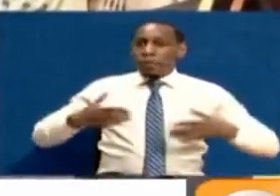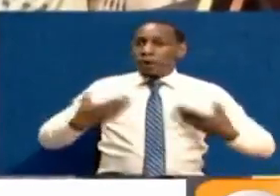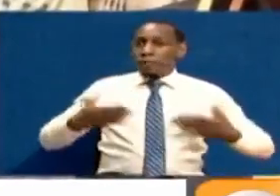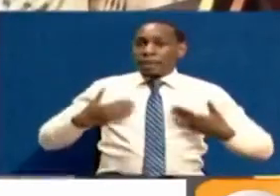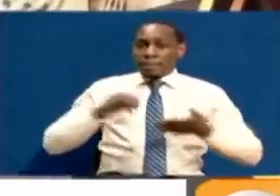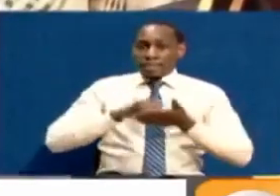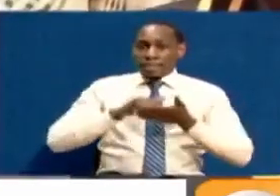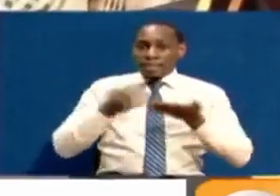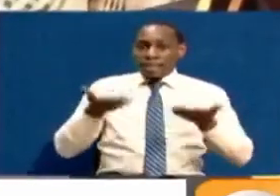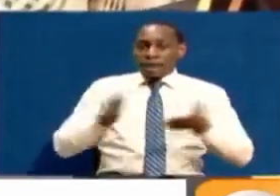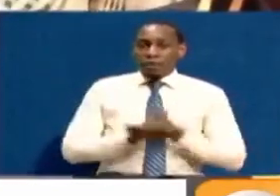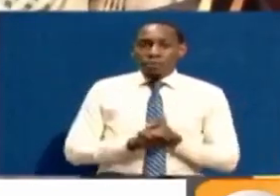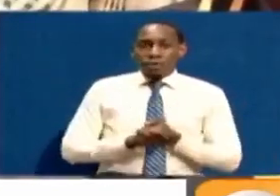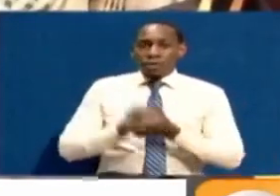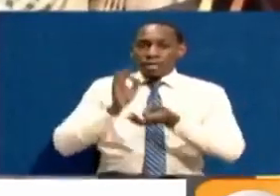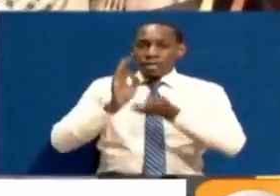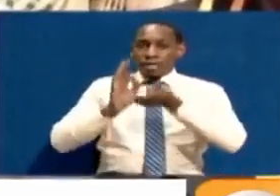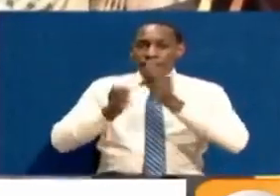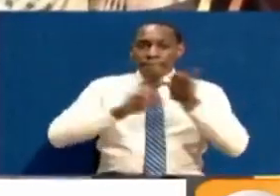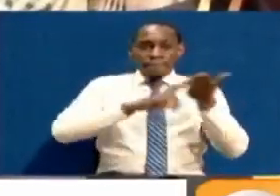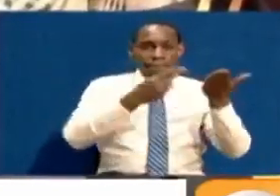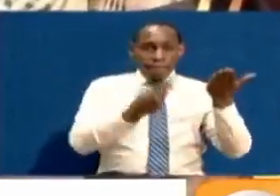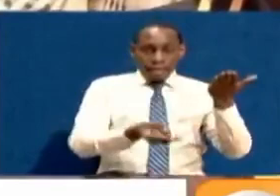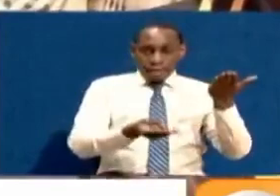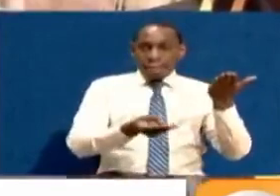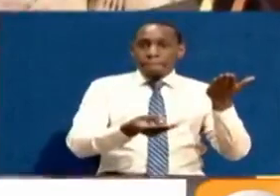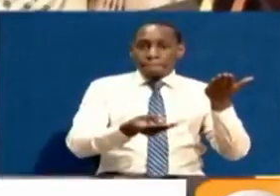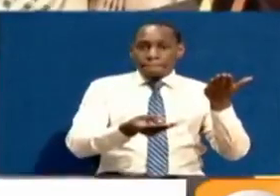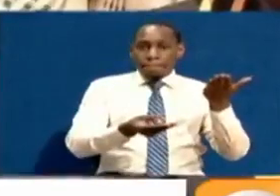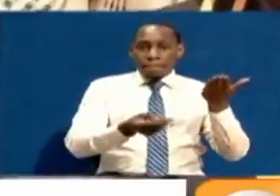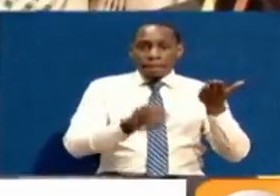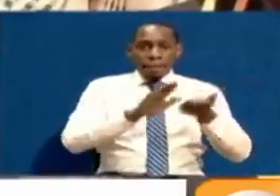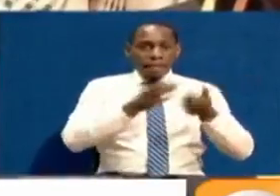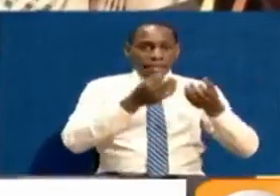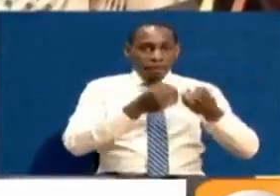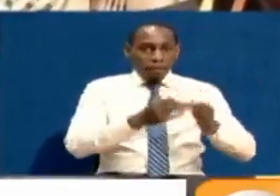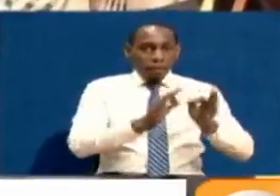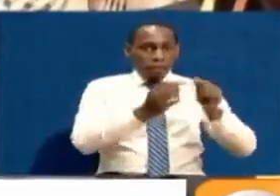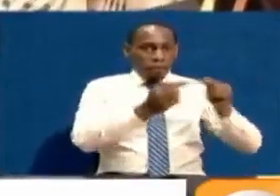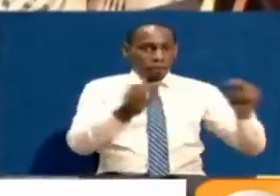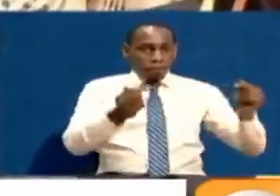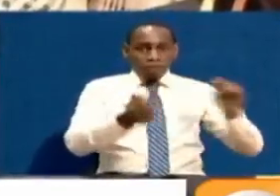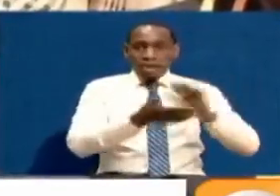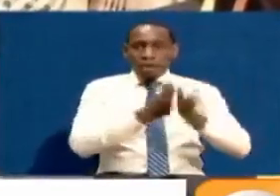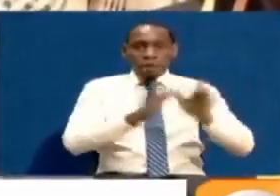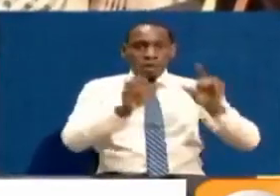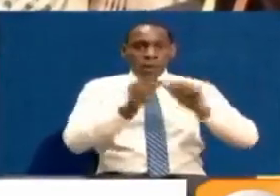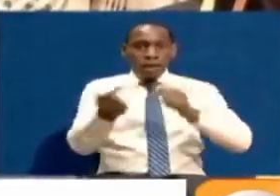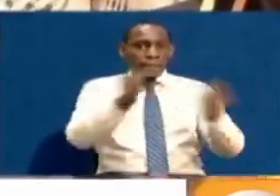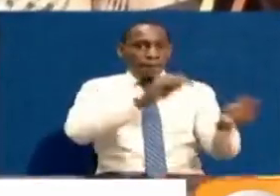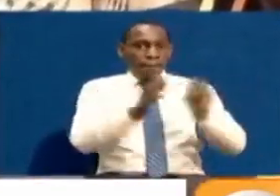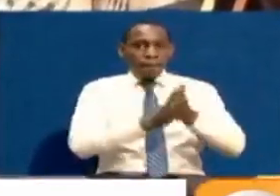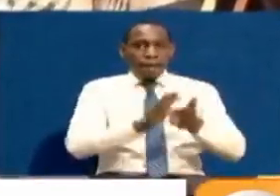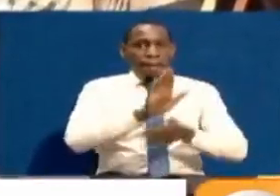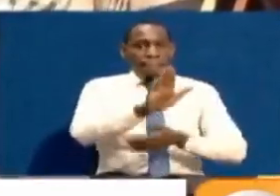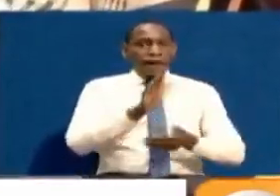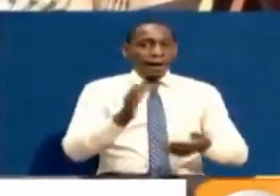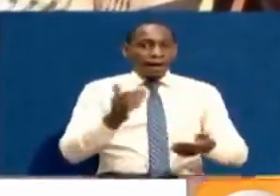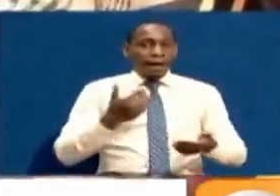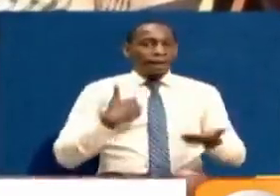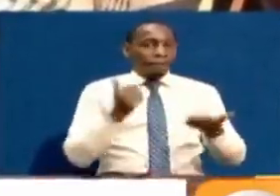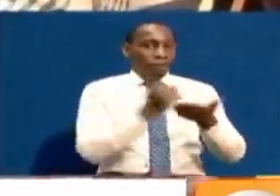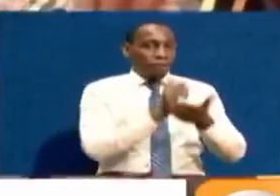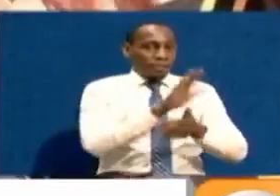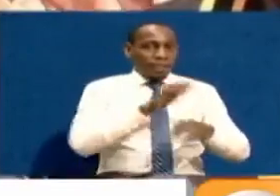sasa saizi kama utashindwa, kwawe sasa unakuwa official opposition. Hakuna tena manene ya vita, wenae unaufisi yako.